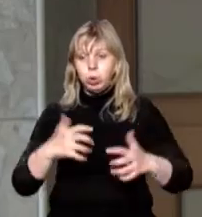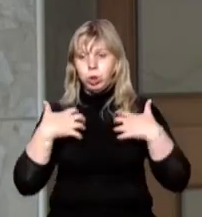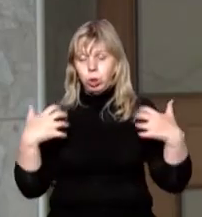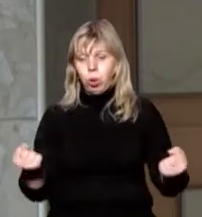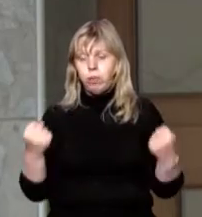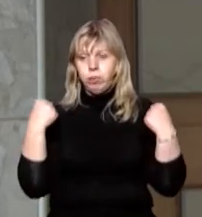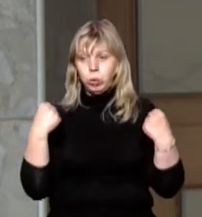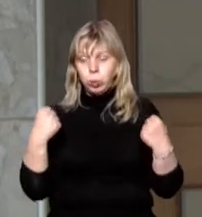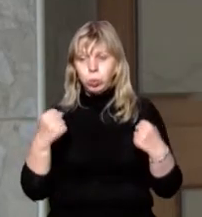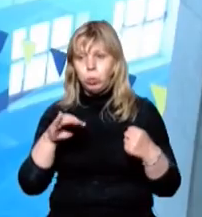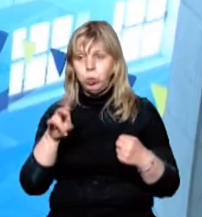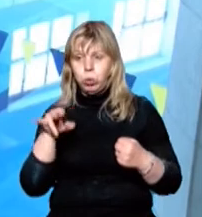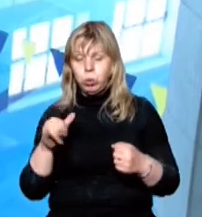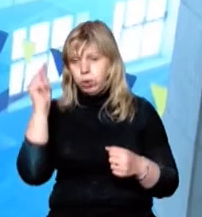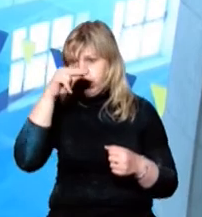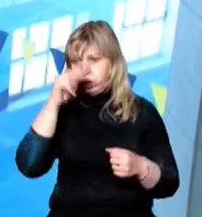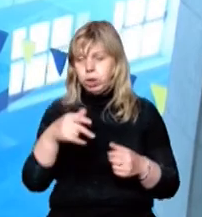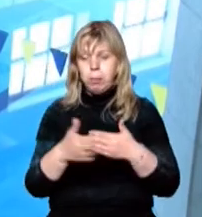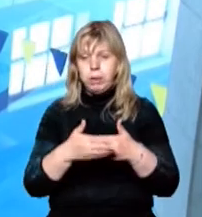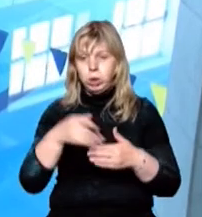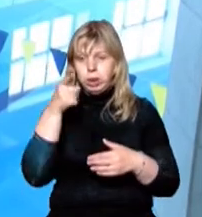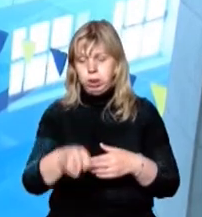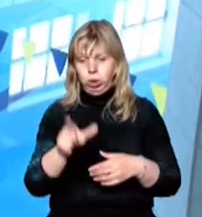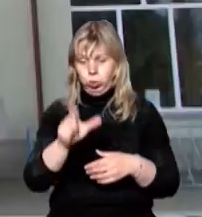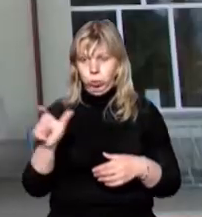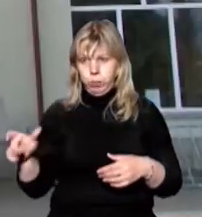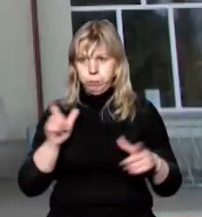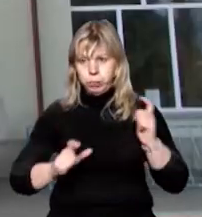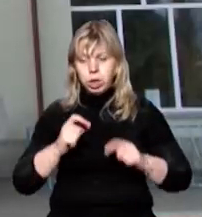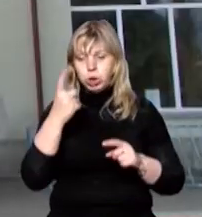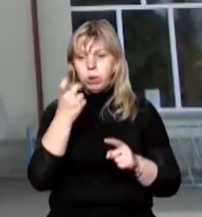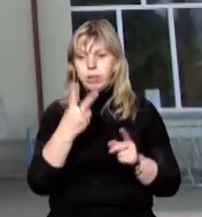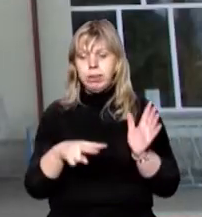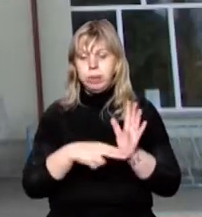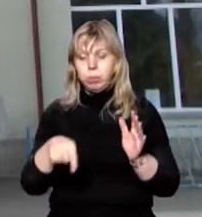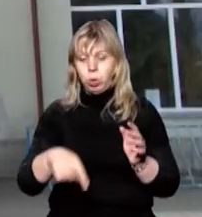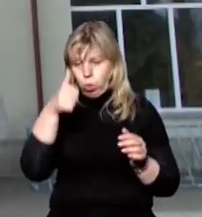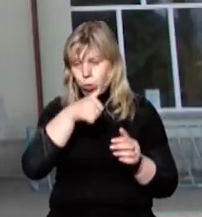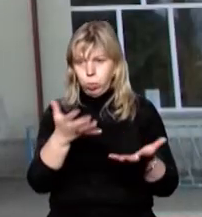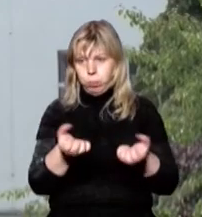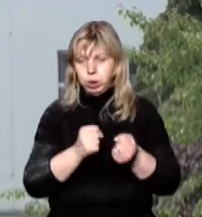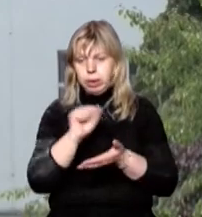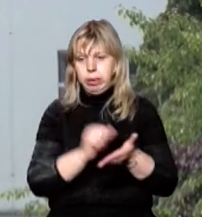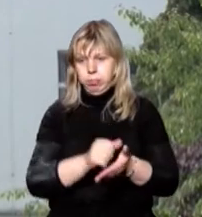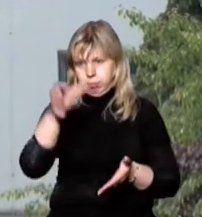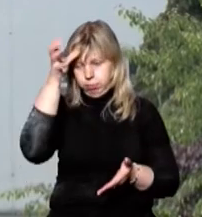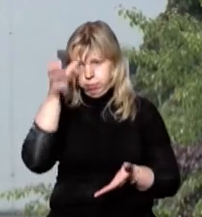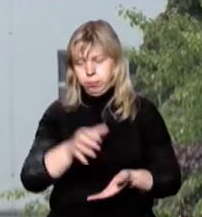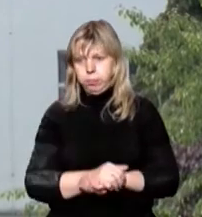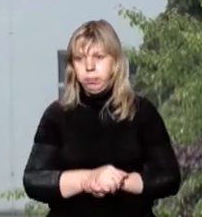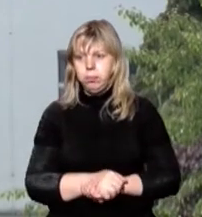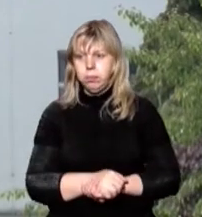здоров'я та фізичного виховання УЖНУ навчаються понад тисячу студентів. 127 із них цього року мають одержати диплом бакалавра.